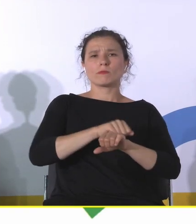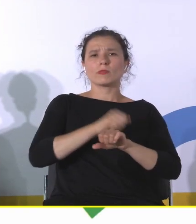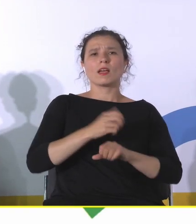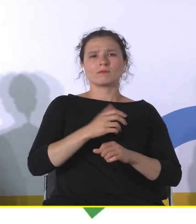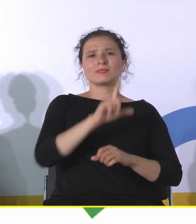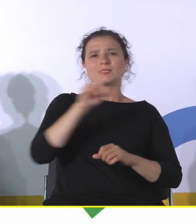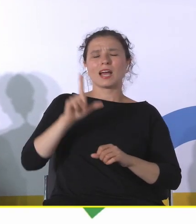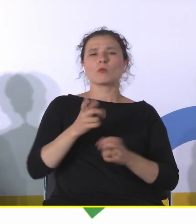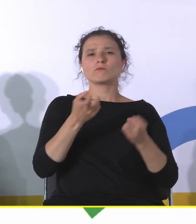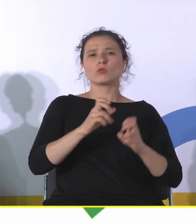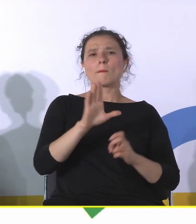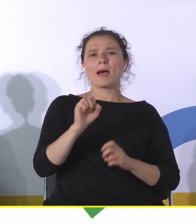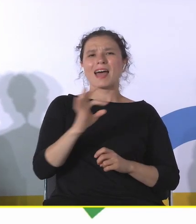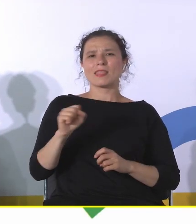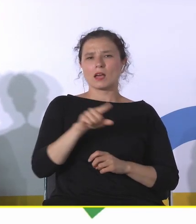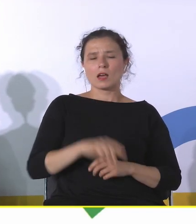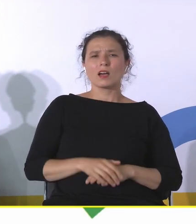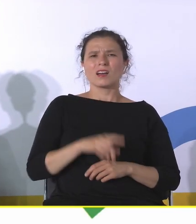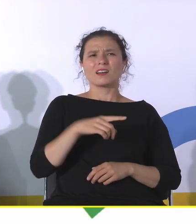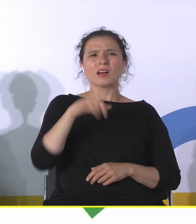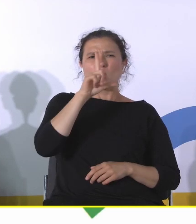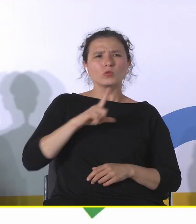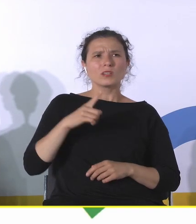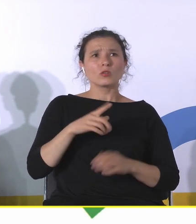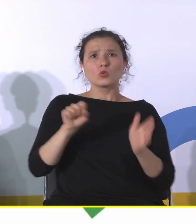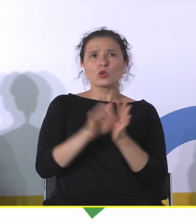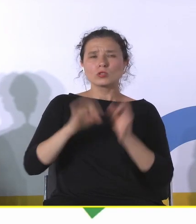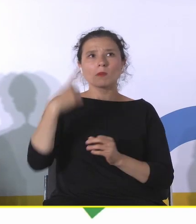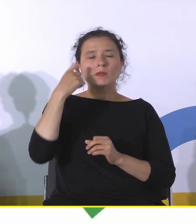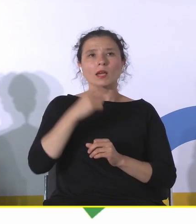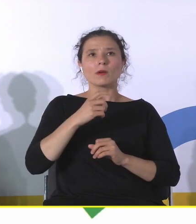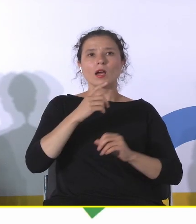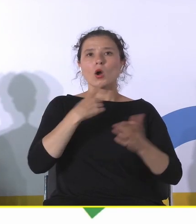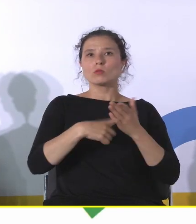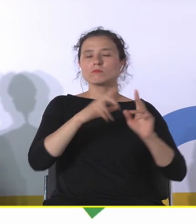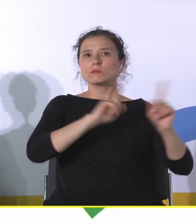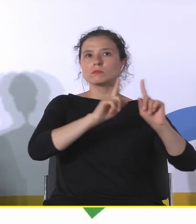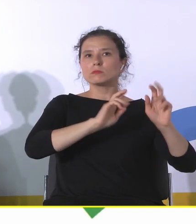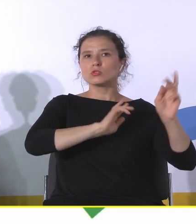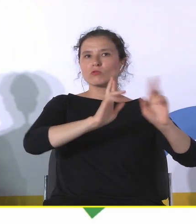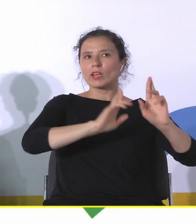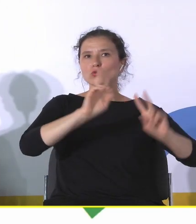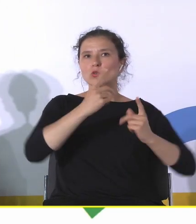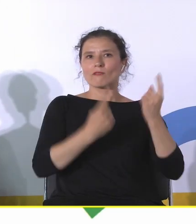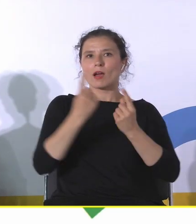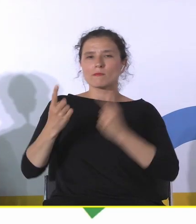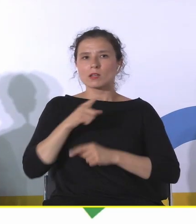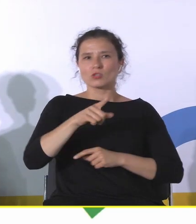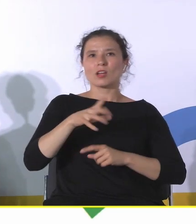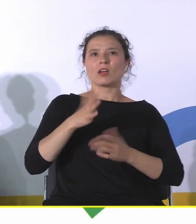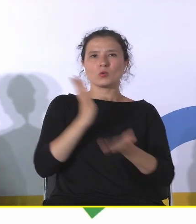do tej pory pamiętają ostatni sygnał z fabryki, bo oni po prostu przez całe życie ten sygnał z fabryki na Fajrant jakby